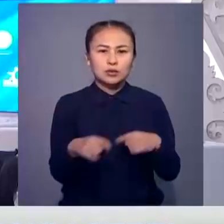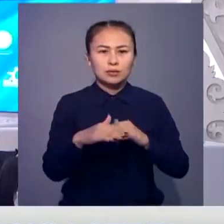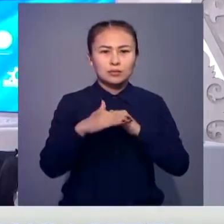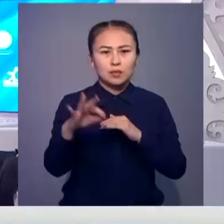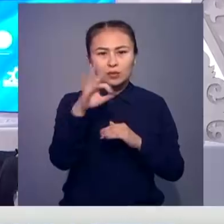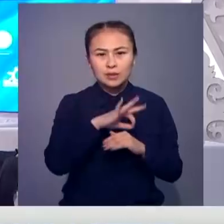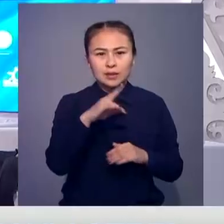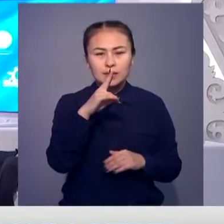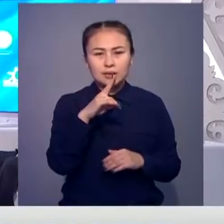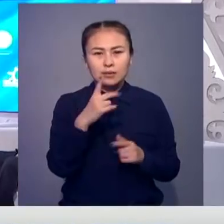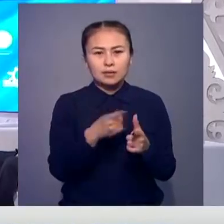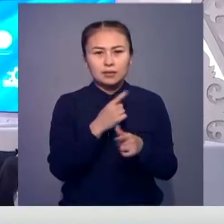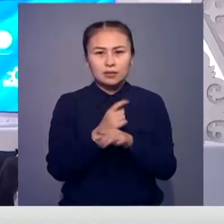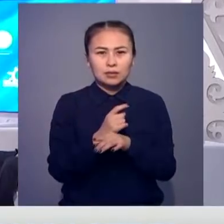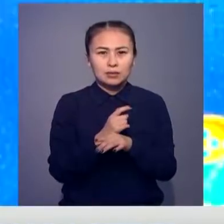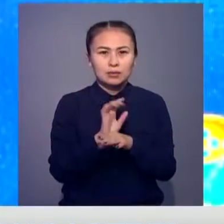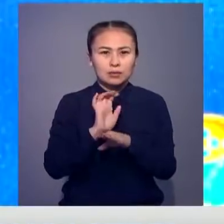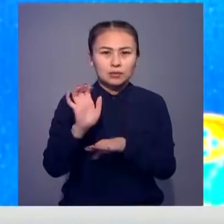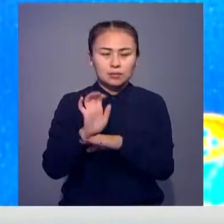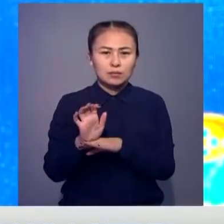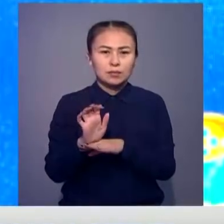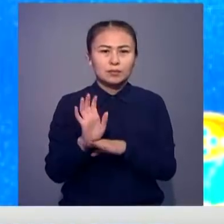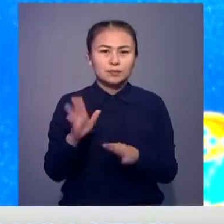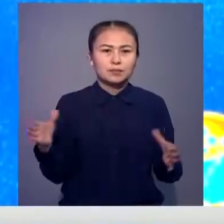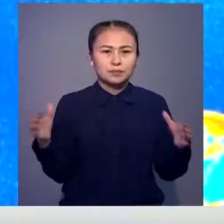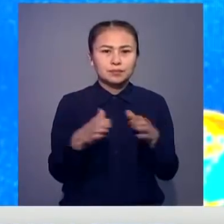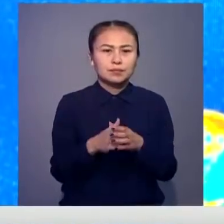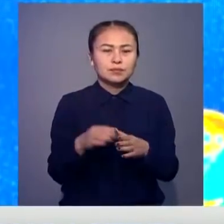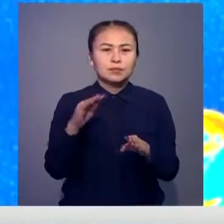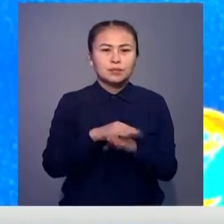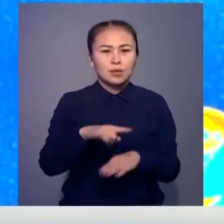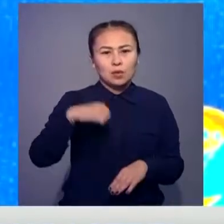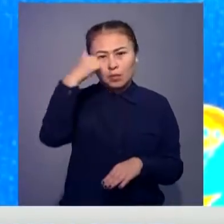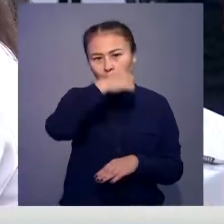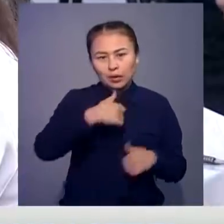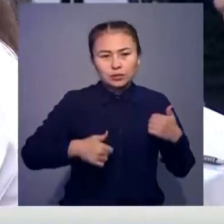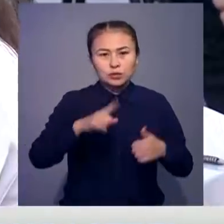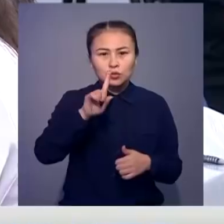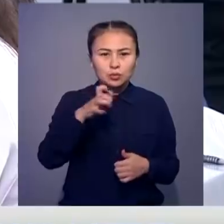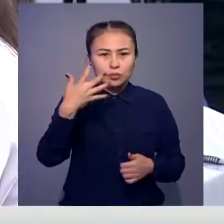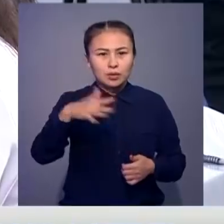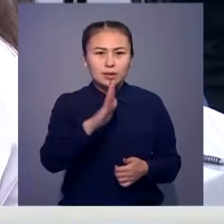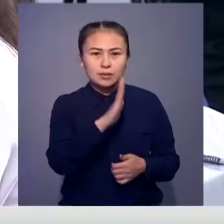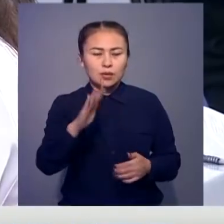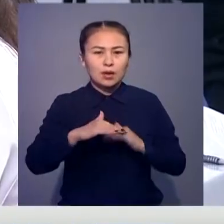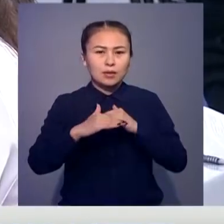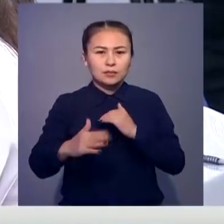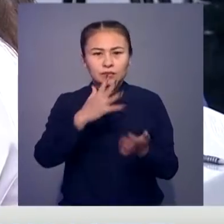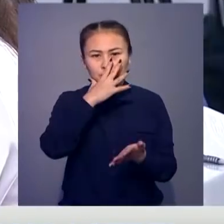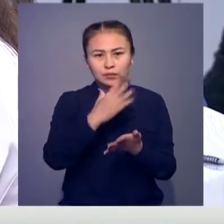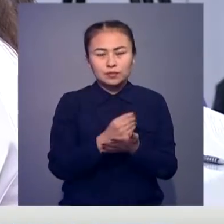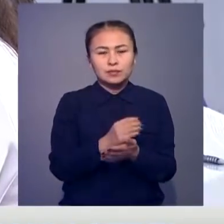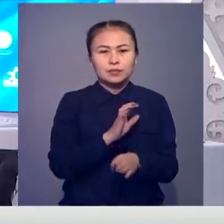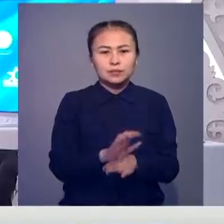желлер мен өнім дистрибуты, дистрибютерлары да басқосады. Атекетек белғы көрме байқауға 150 ден астам ұтандық кәсіпорын